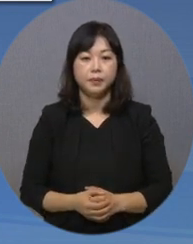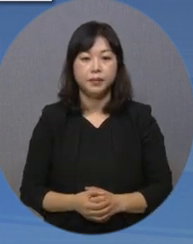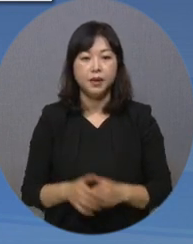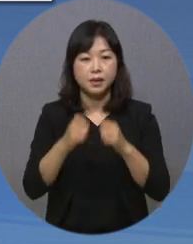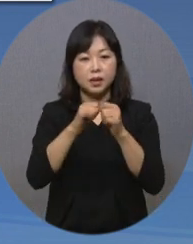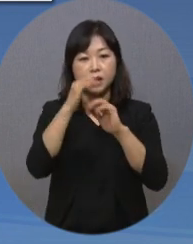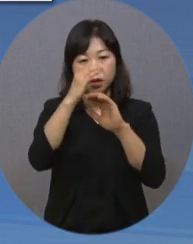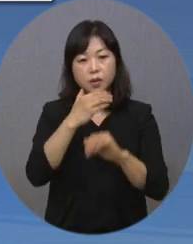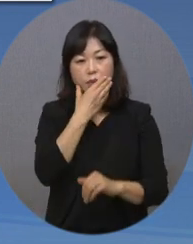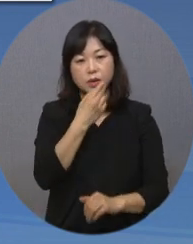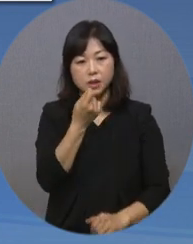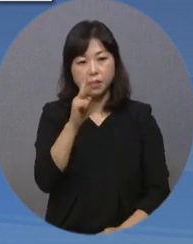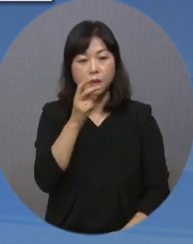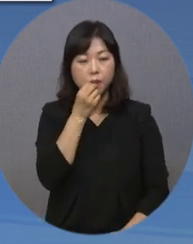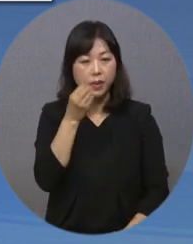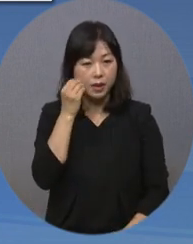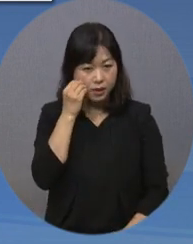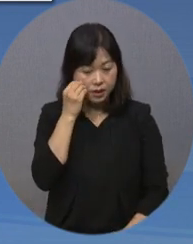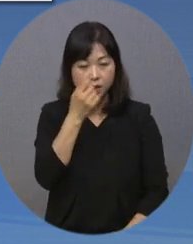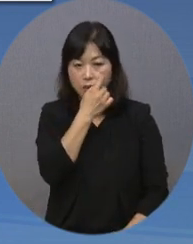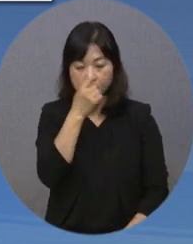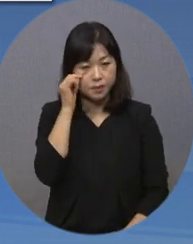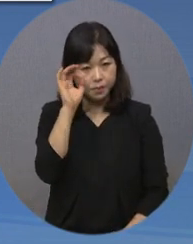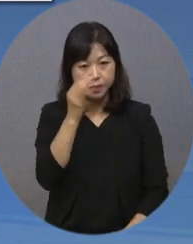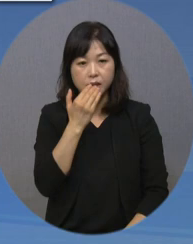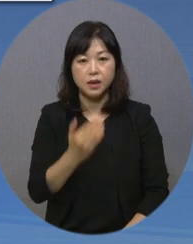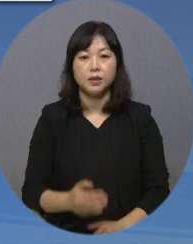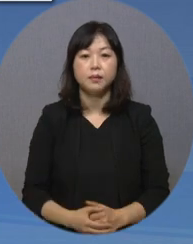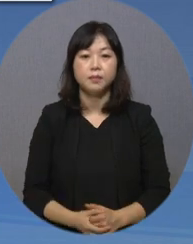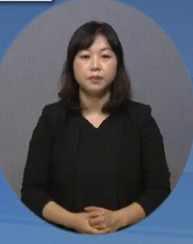자세한 사항은 웹피어뉴스 홈페이지에서 확인할 수 있습니다.